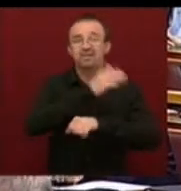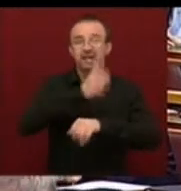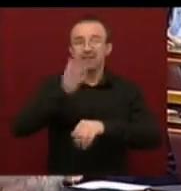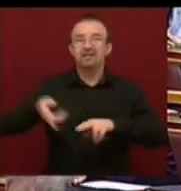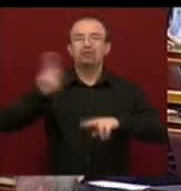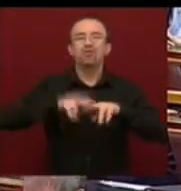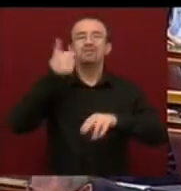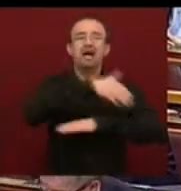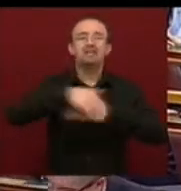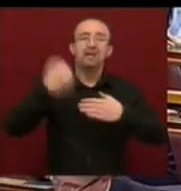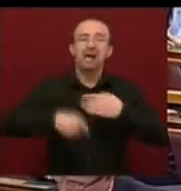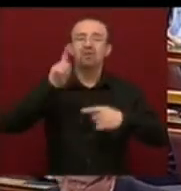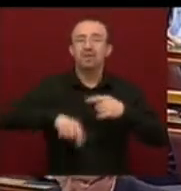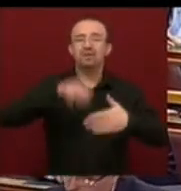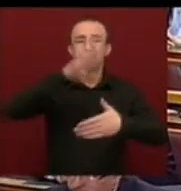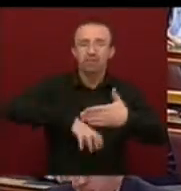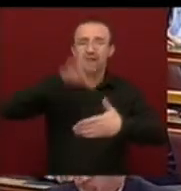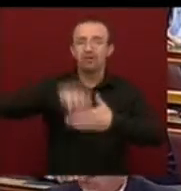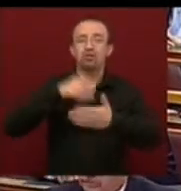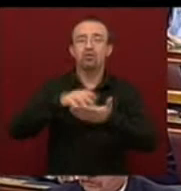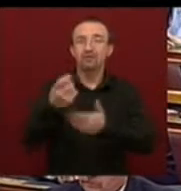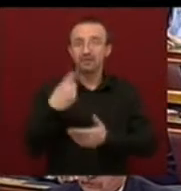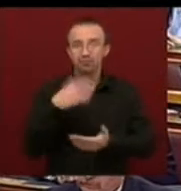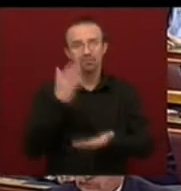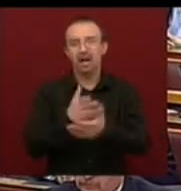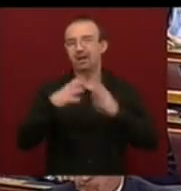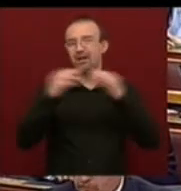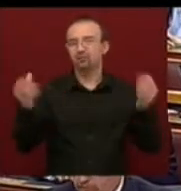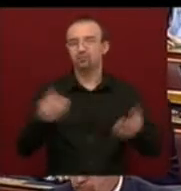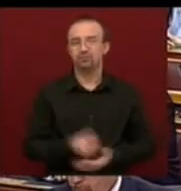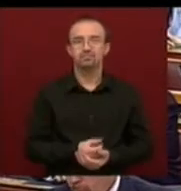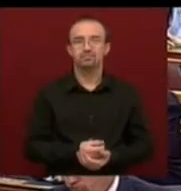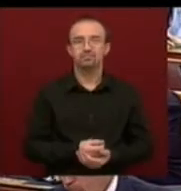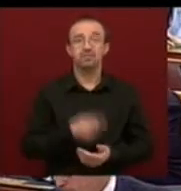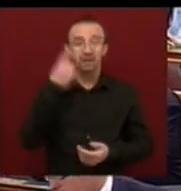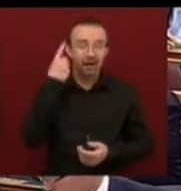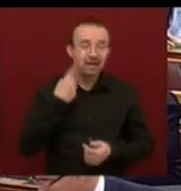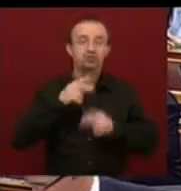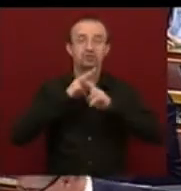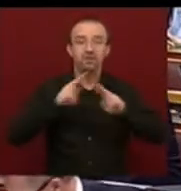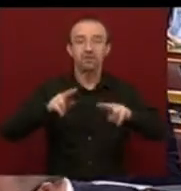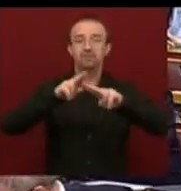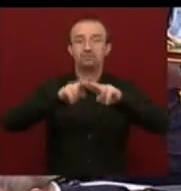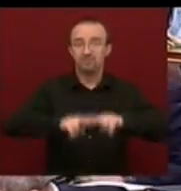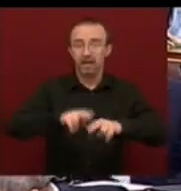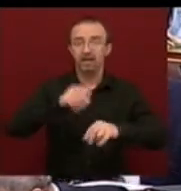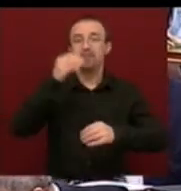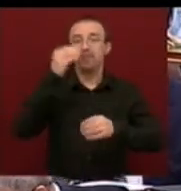több százmilliárd forintot vont ki a költségetésből, ez már nincs. Esélyünk van arra, ezért,